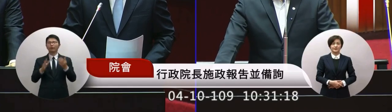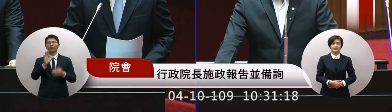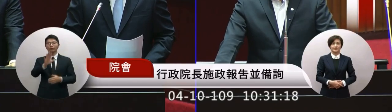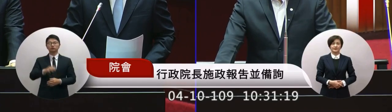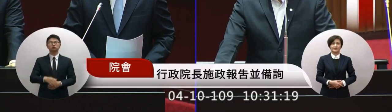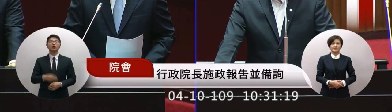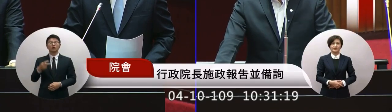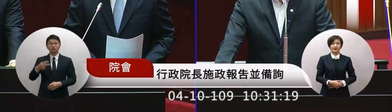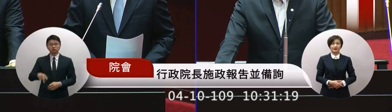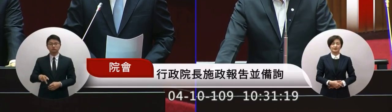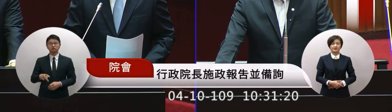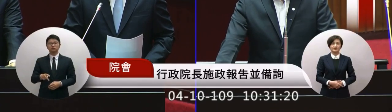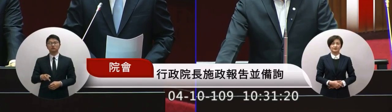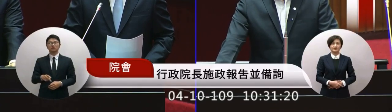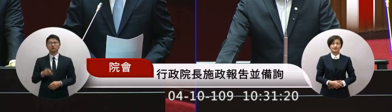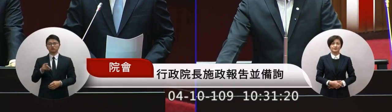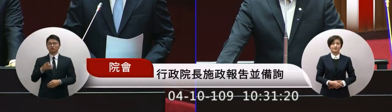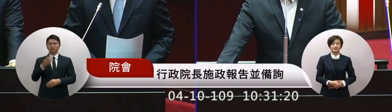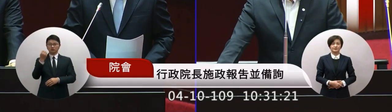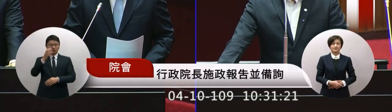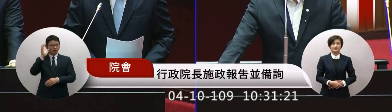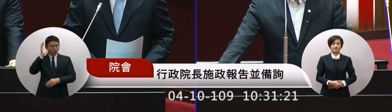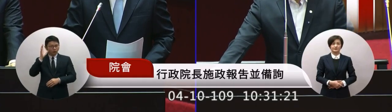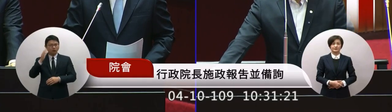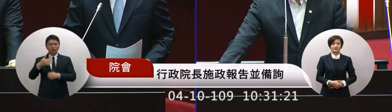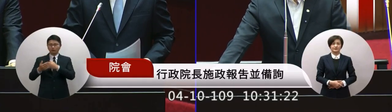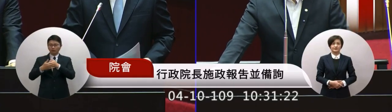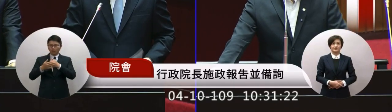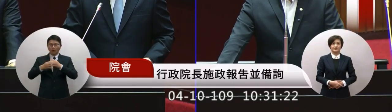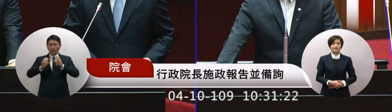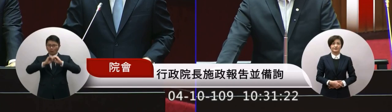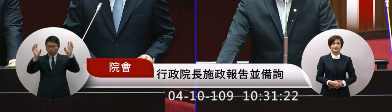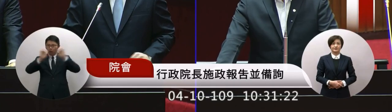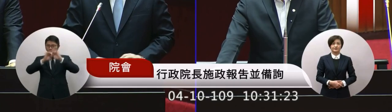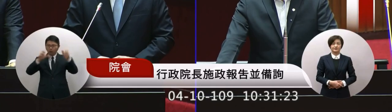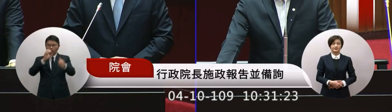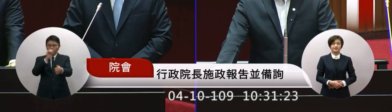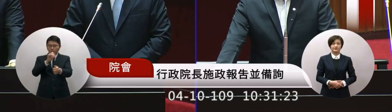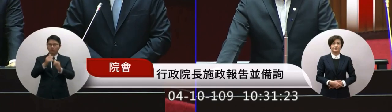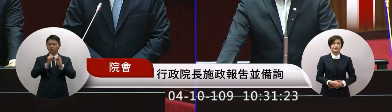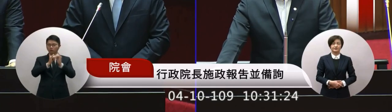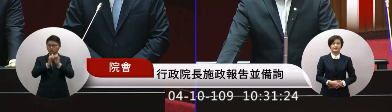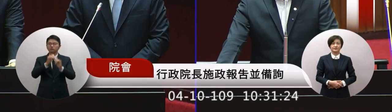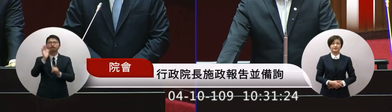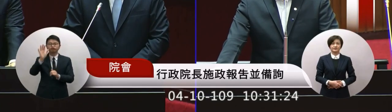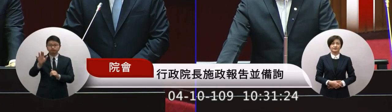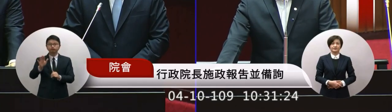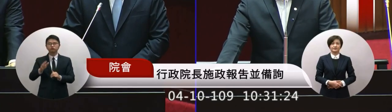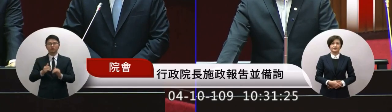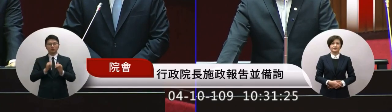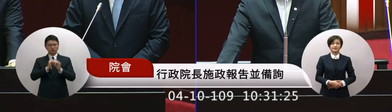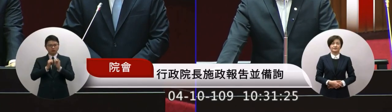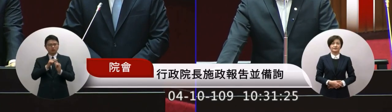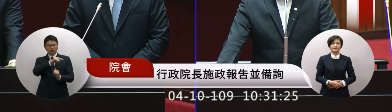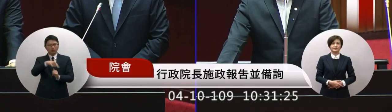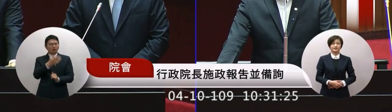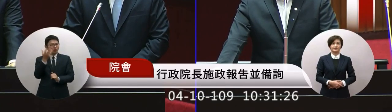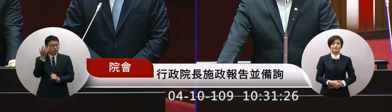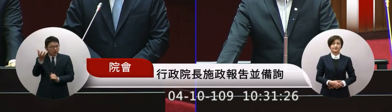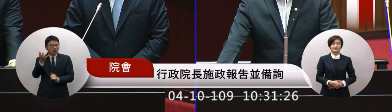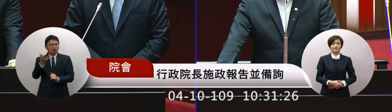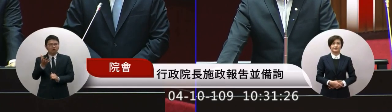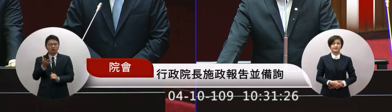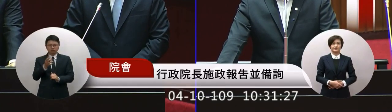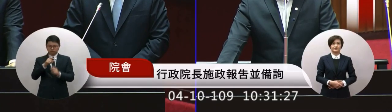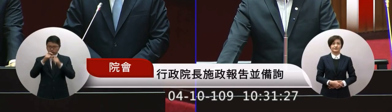經由相關媒體不一再的告訴國人同胞國人同胞也都其實絕大部分也